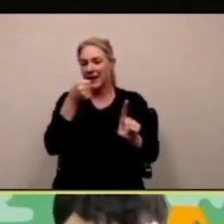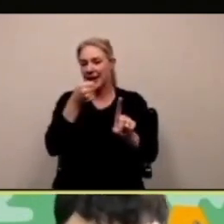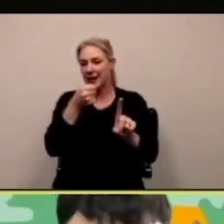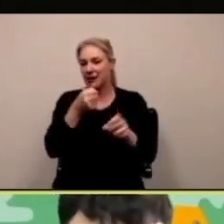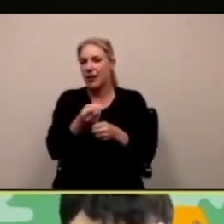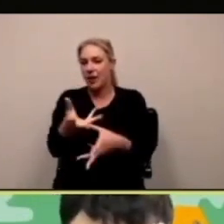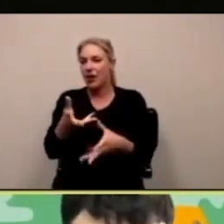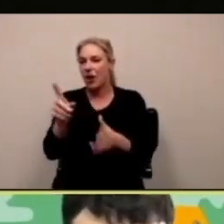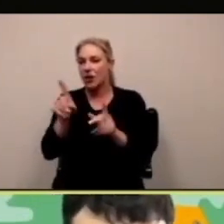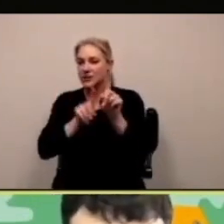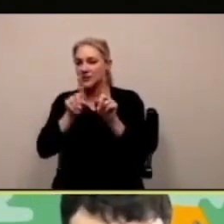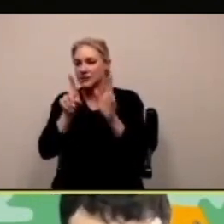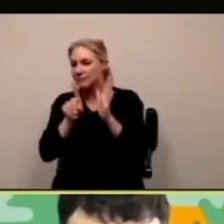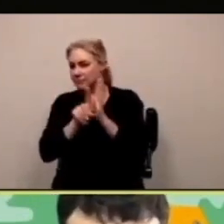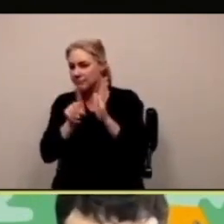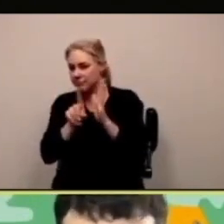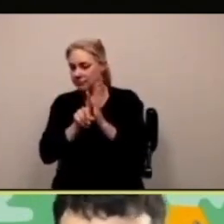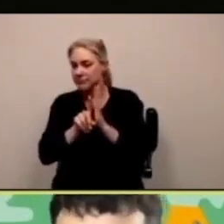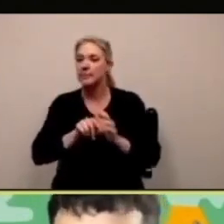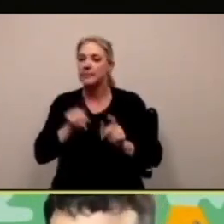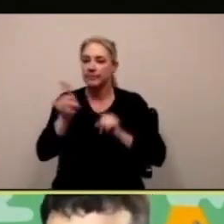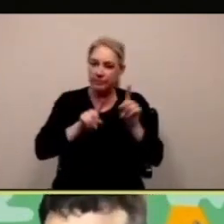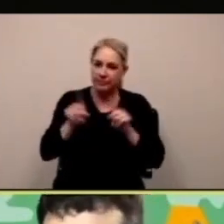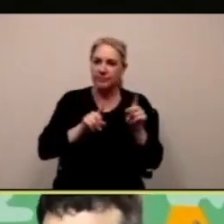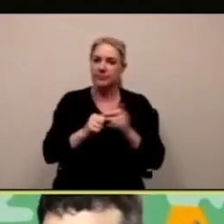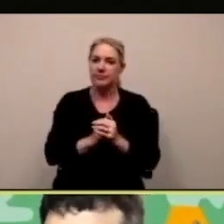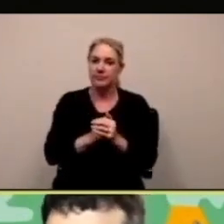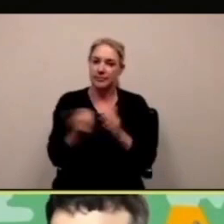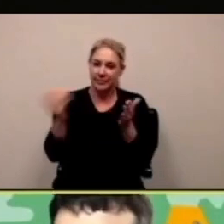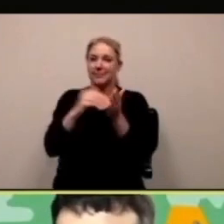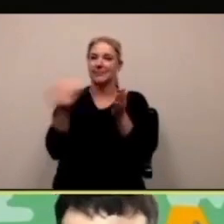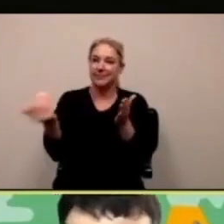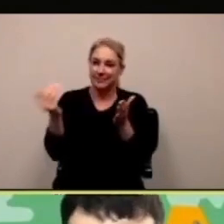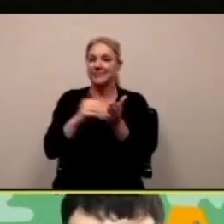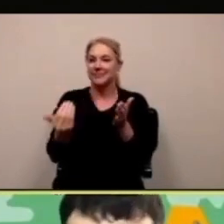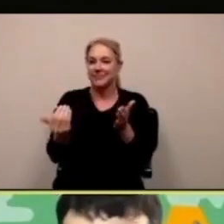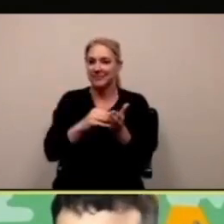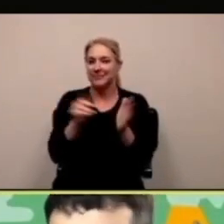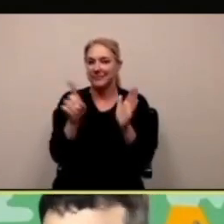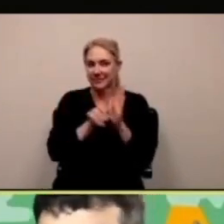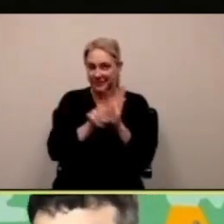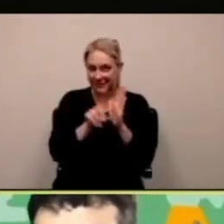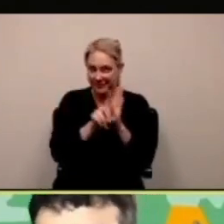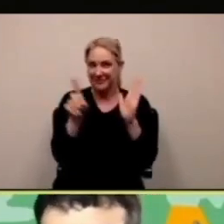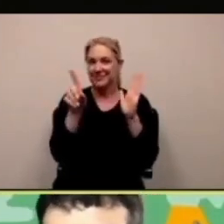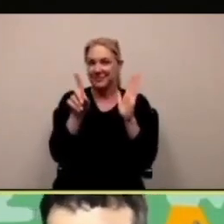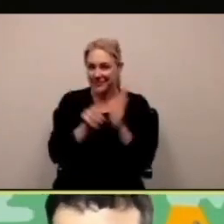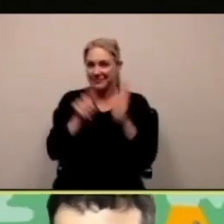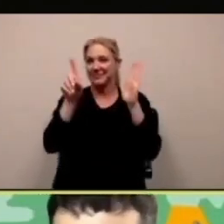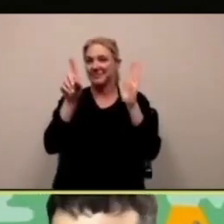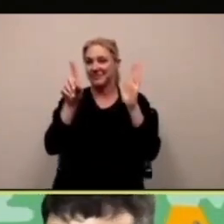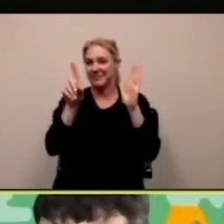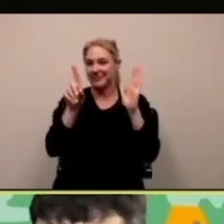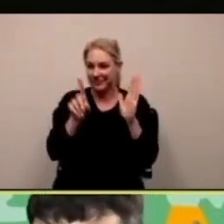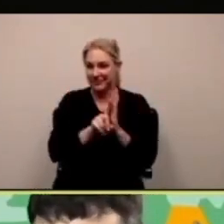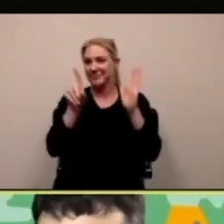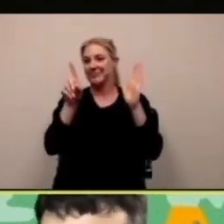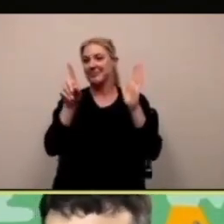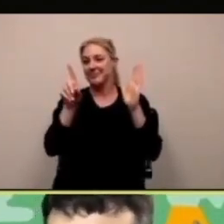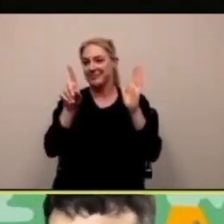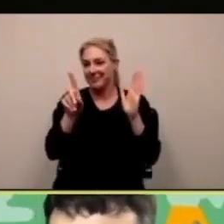che ce l'ho fatta e ogni volta che tocca la stella viene il suono c'è il suono